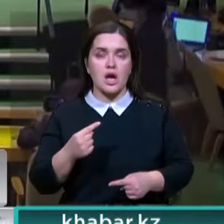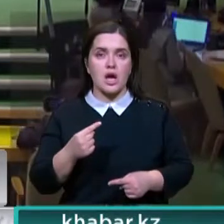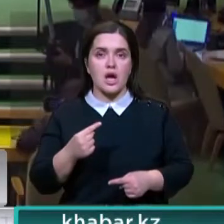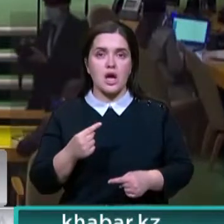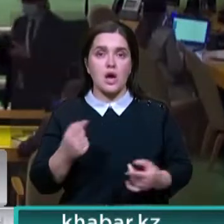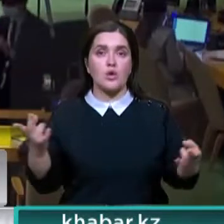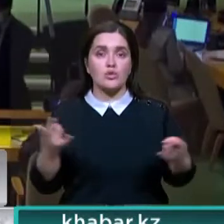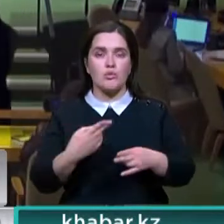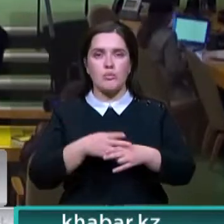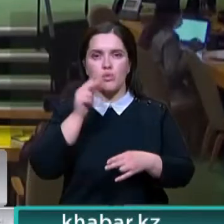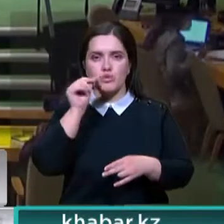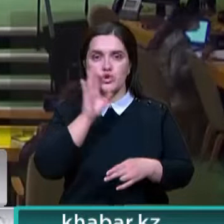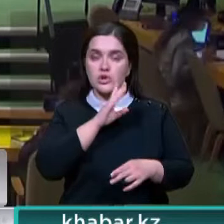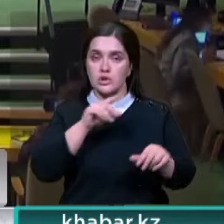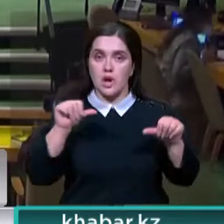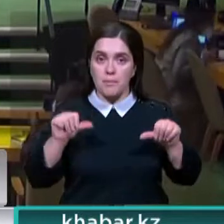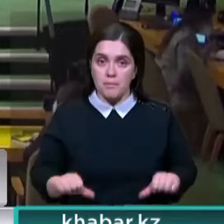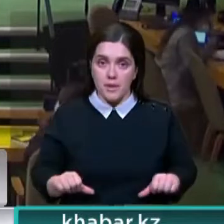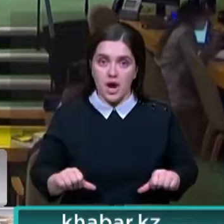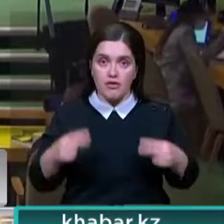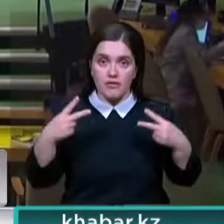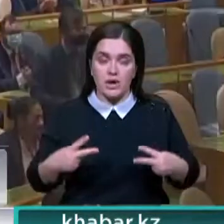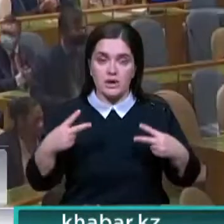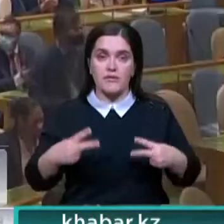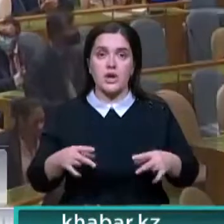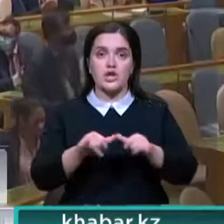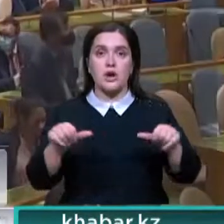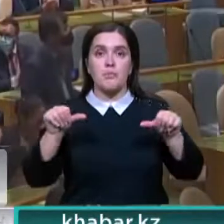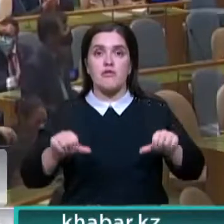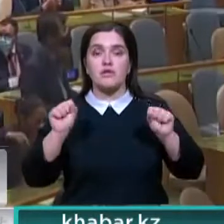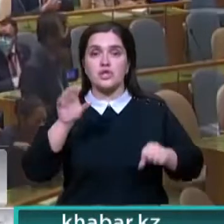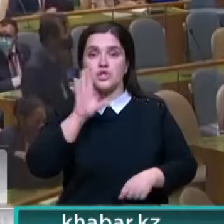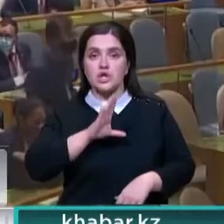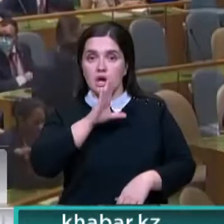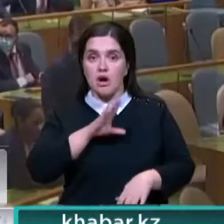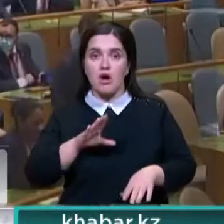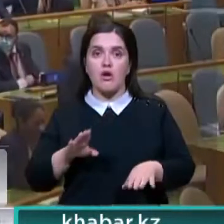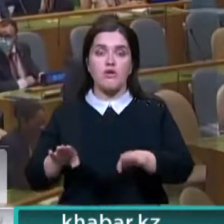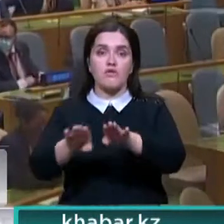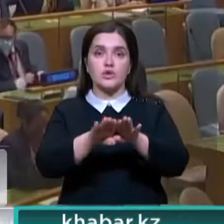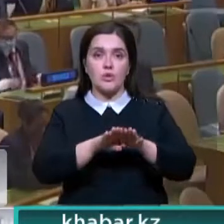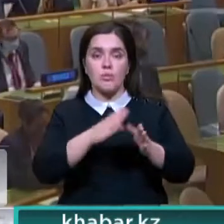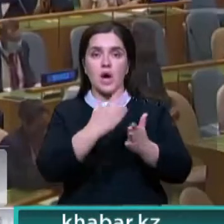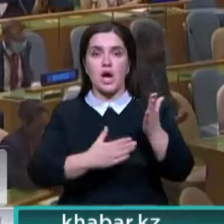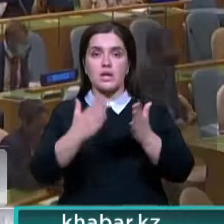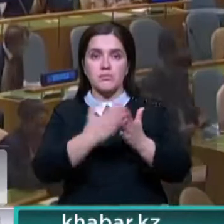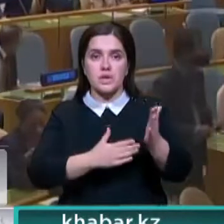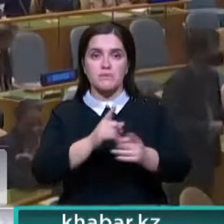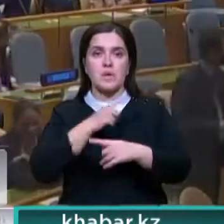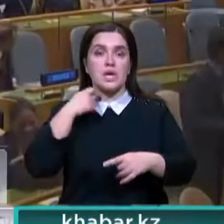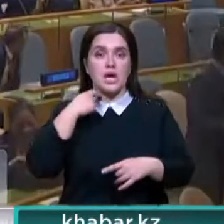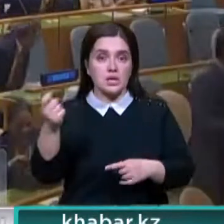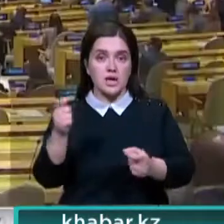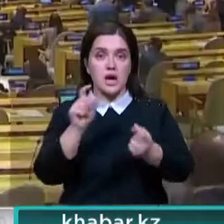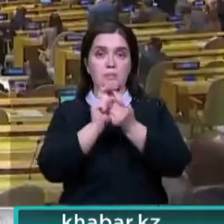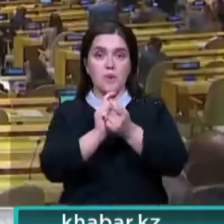Продвижение гендерного равенства и расширение прав и возможностей женщин, всеобщая отмена смертной казни, борьба против